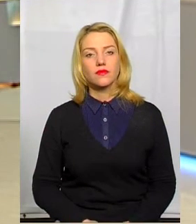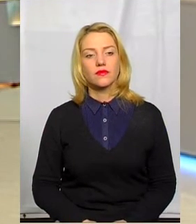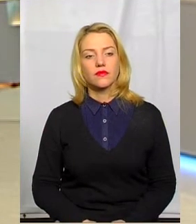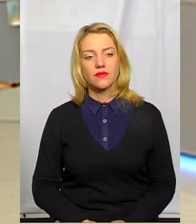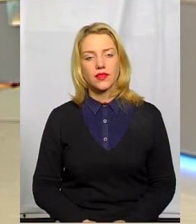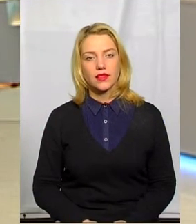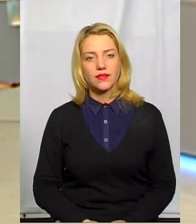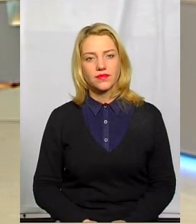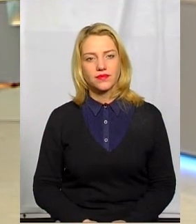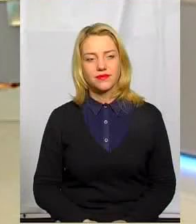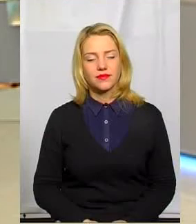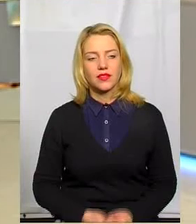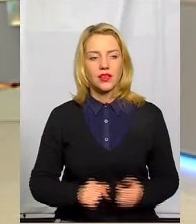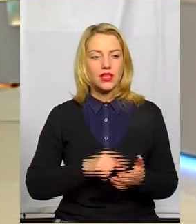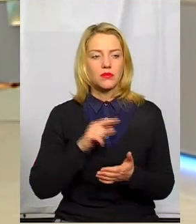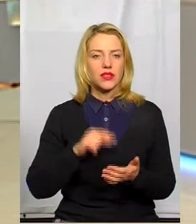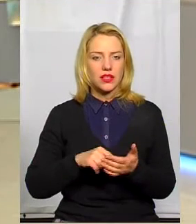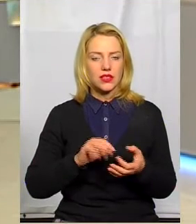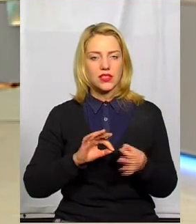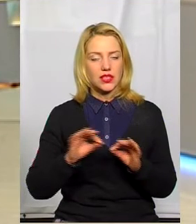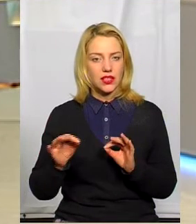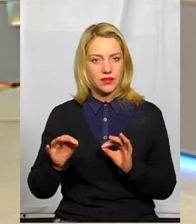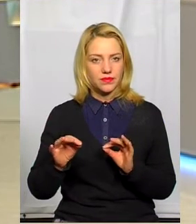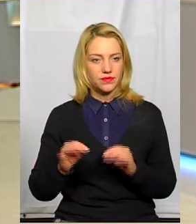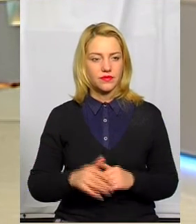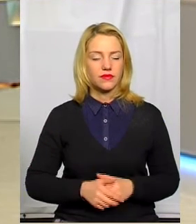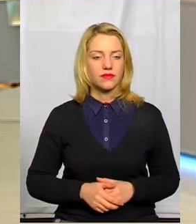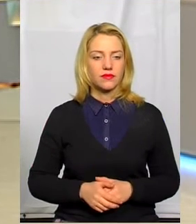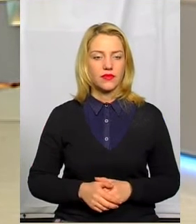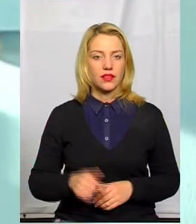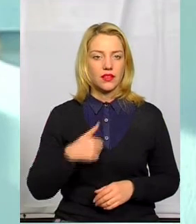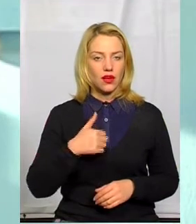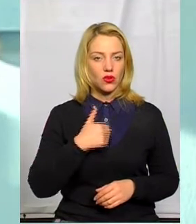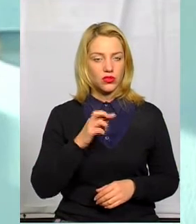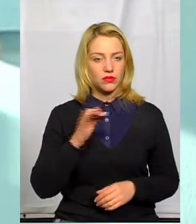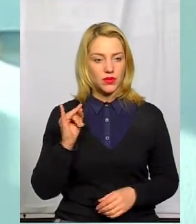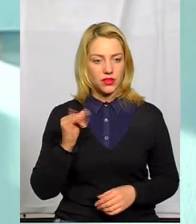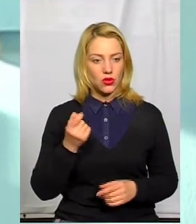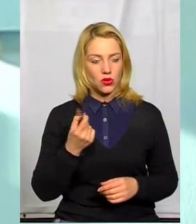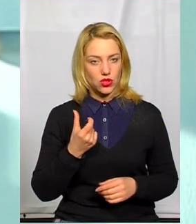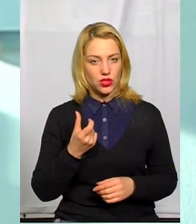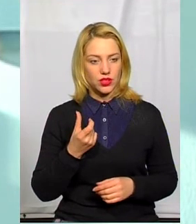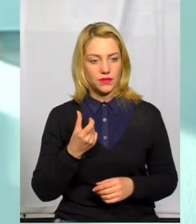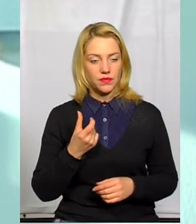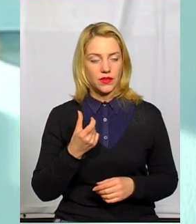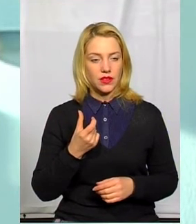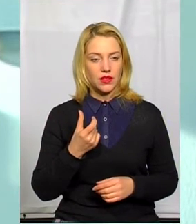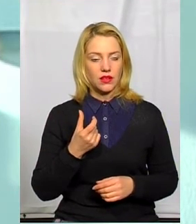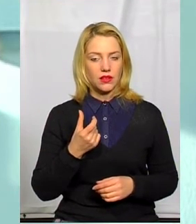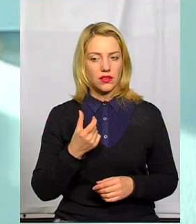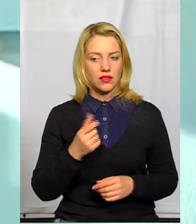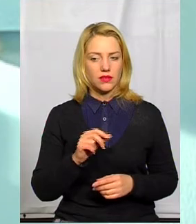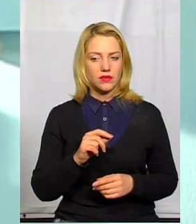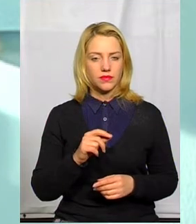Ой, ну, питання, звичайно, складне. От, ну, я хотів би трошки спроєктувати свою